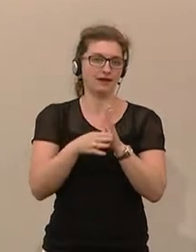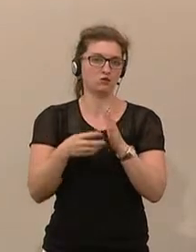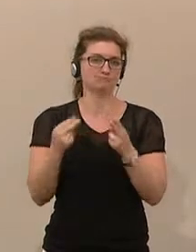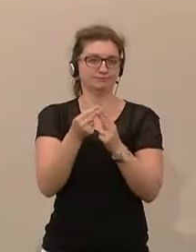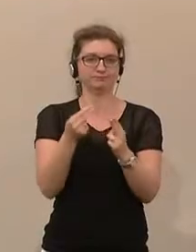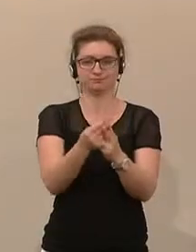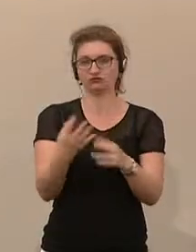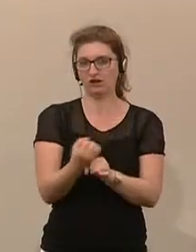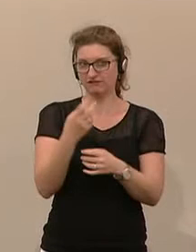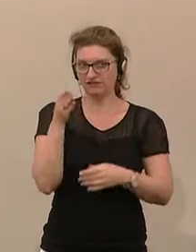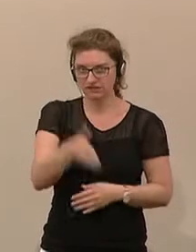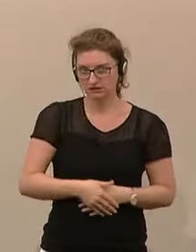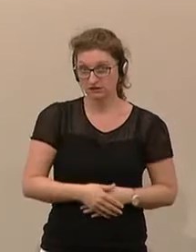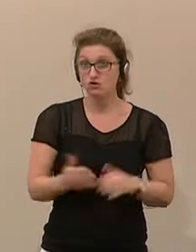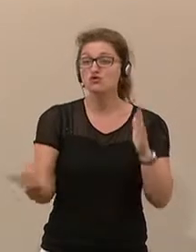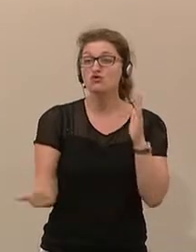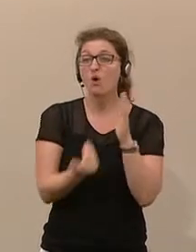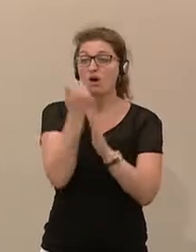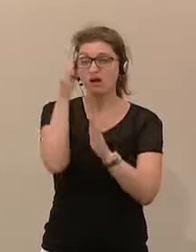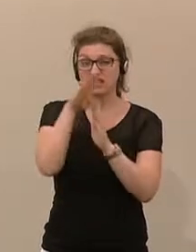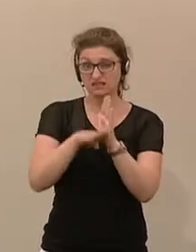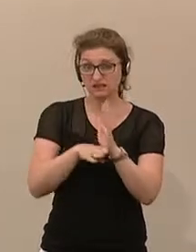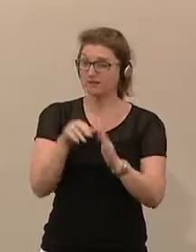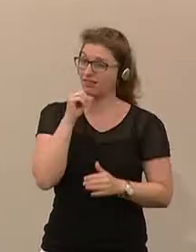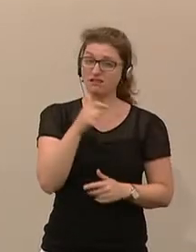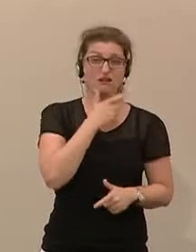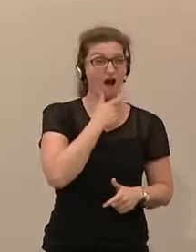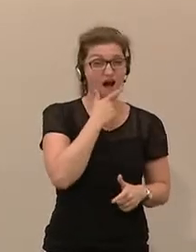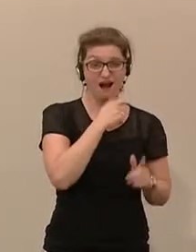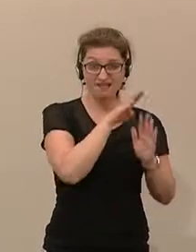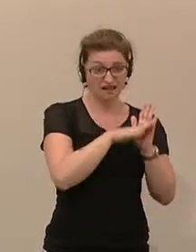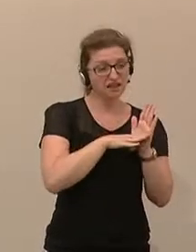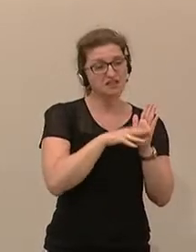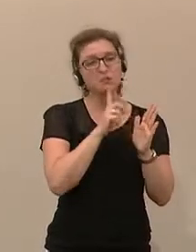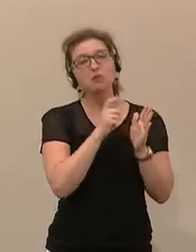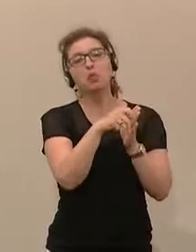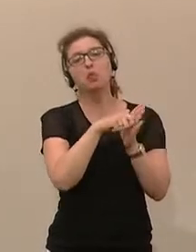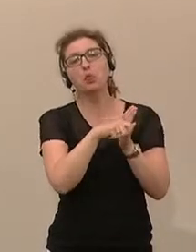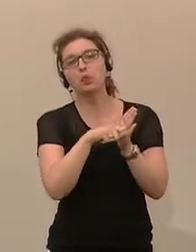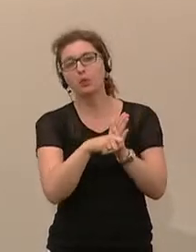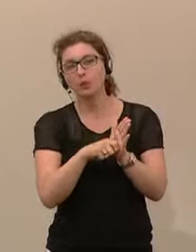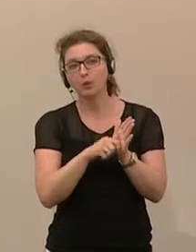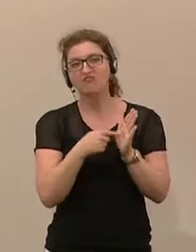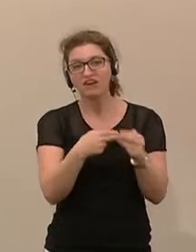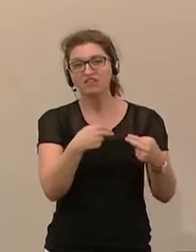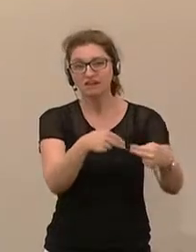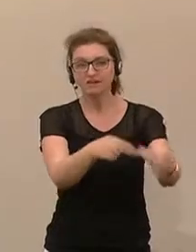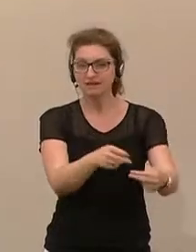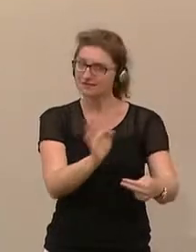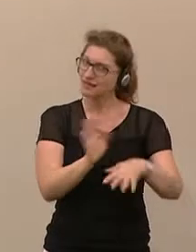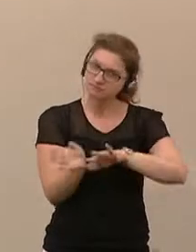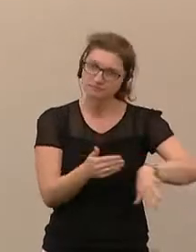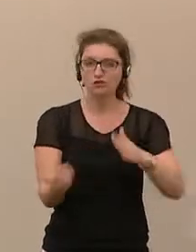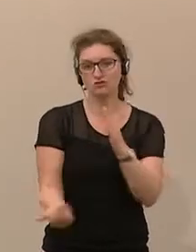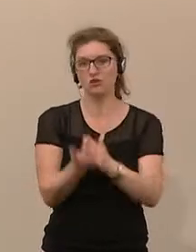schaffen. Neue, nicht das alte, in irgendeiner leicht veränderten Form fortführen. Und genau